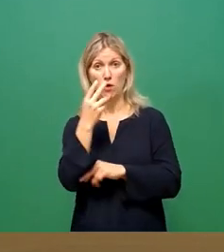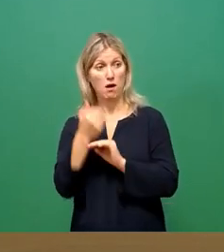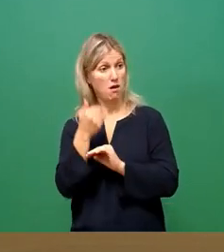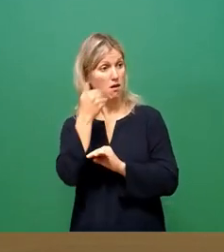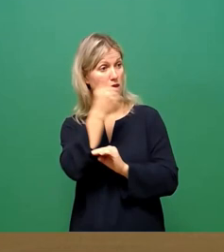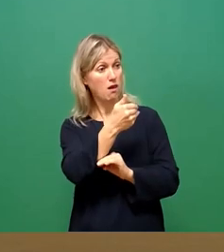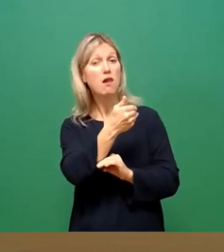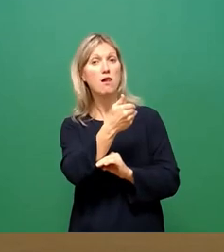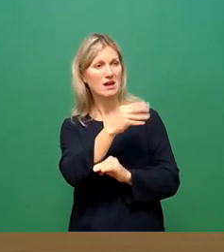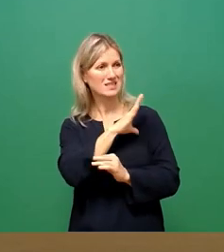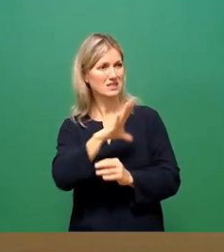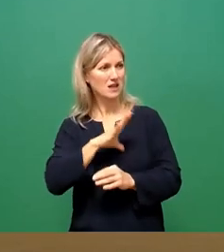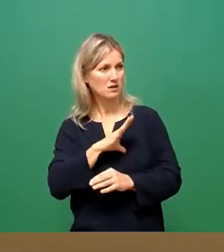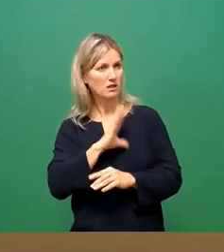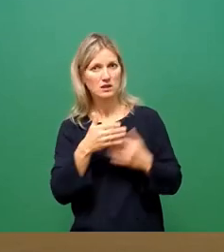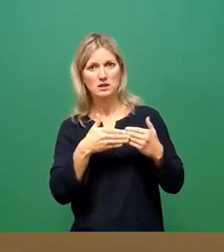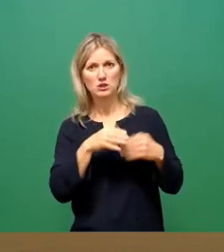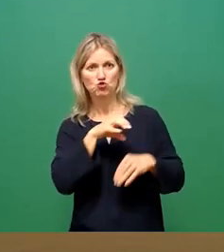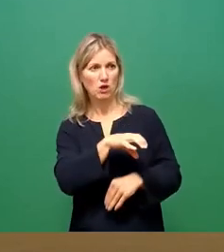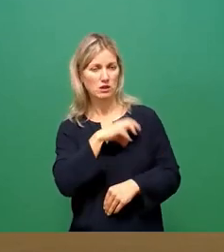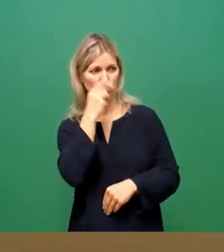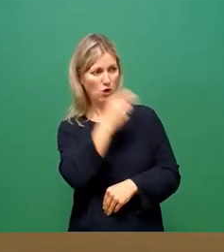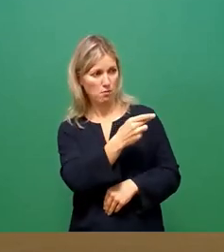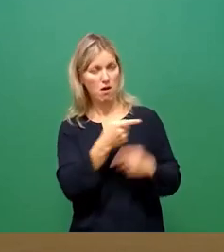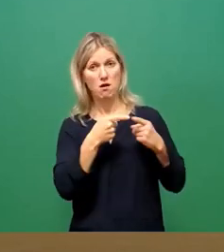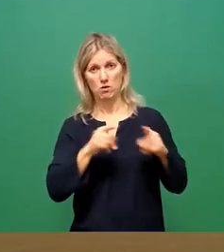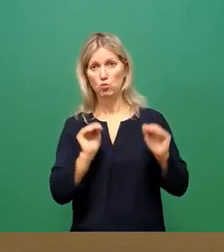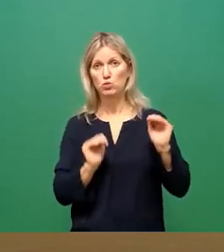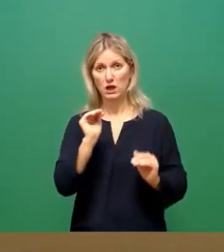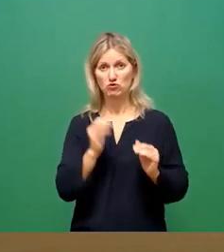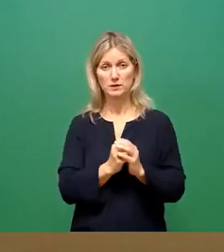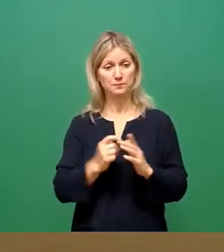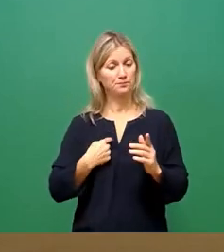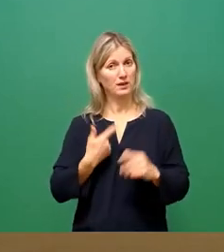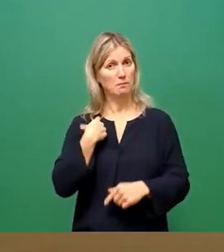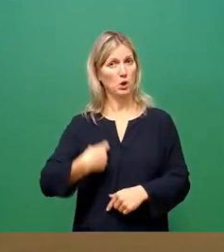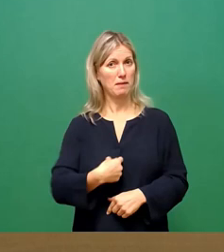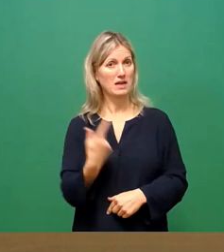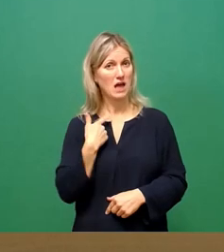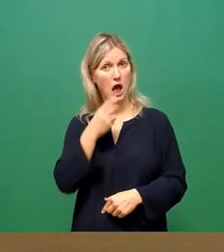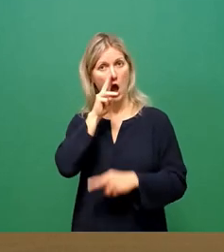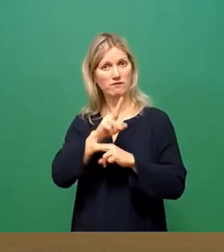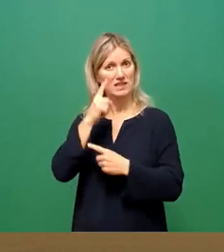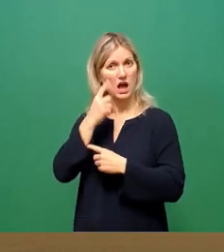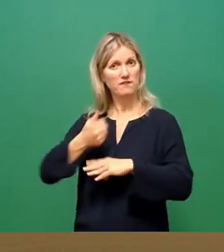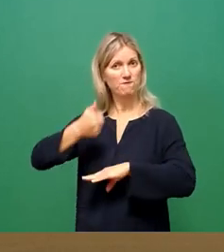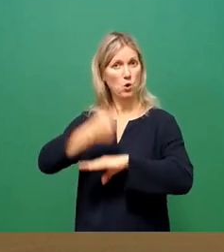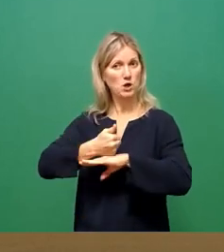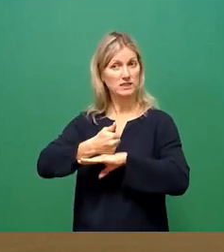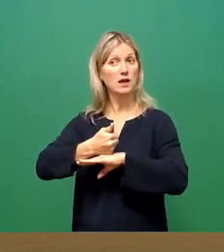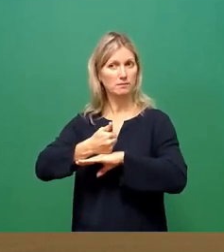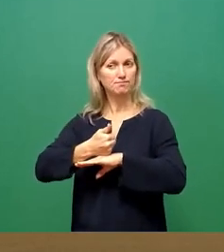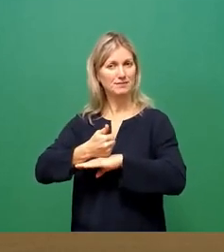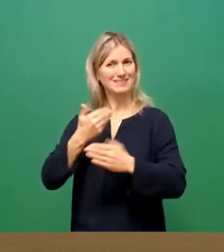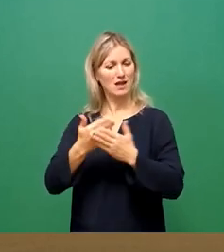hier in Sachsen zeigt. Als Oberbürgermeister und Aufsichtsratsvorsitzender möchte ich den Dresdnerinnen und Dresden vor allem ein